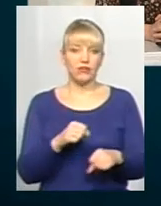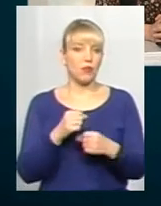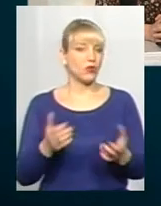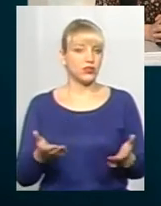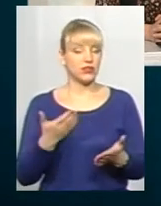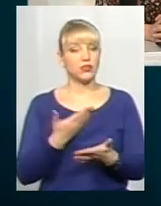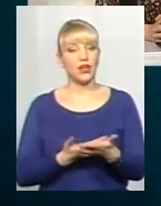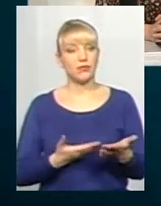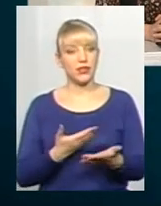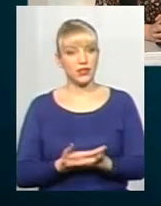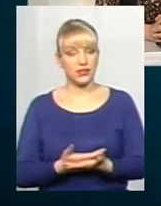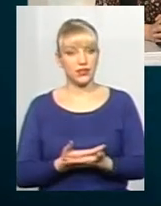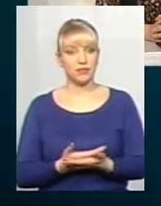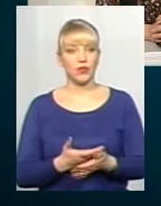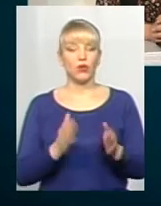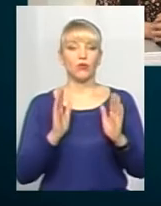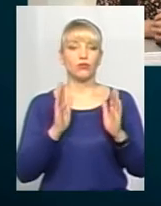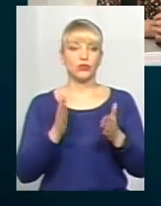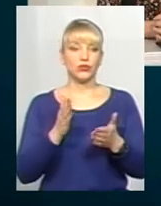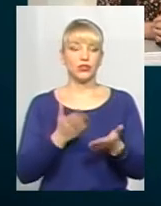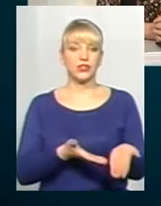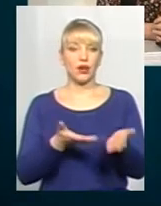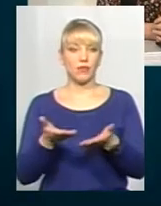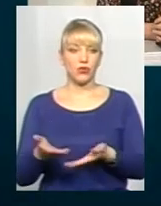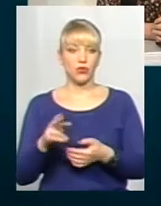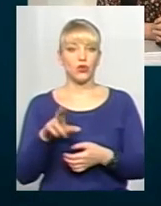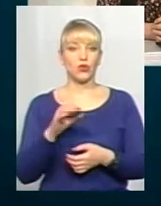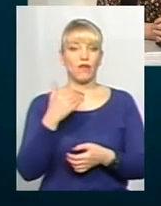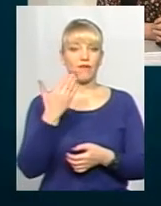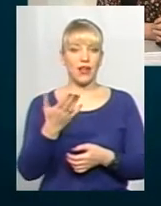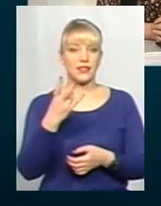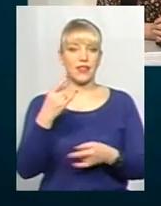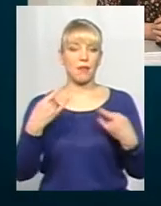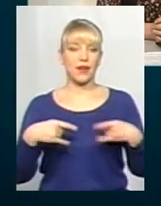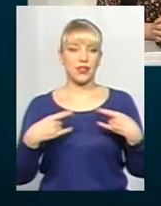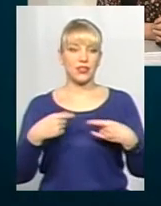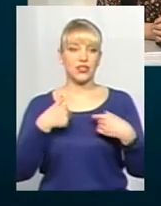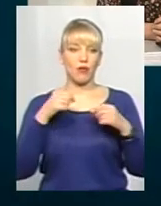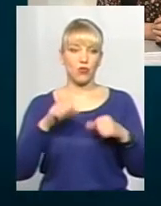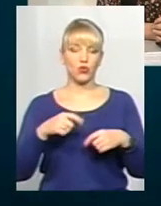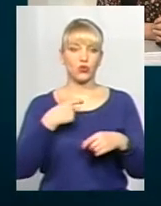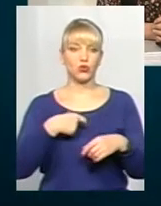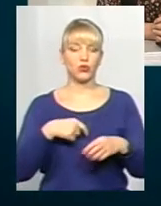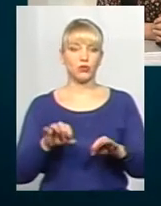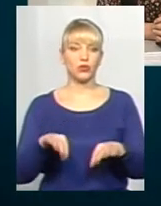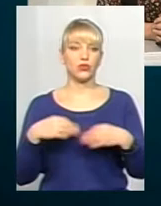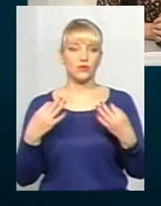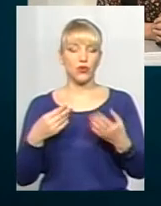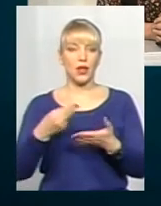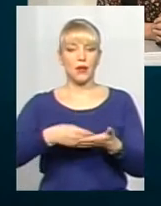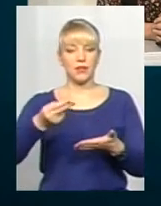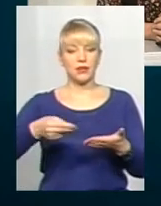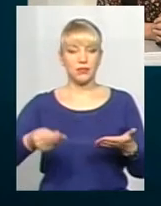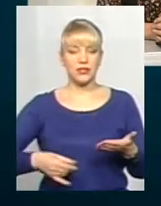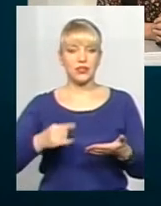Наприклад, будучи запрошеною до вас на передачу, я можу собі дозволити підписуватися і